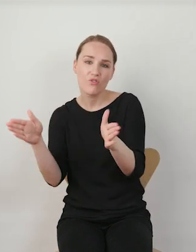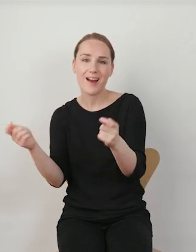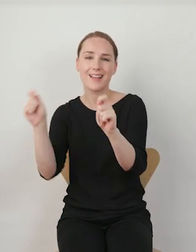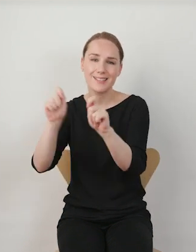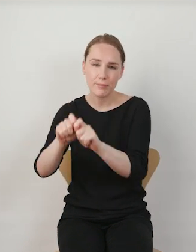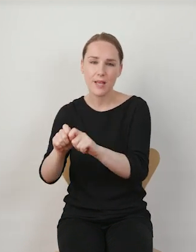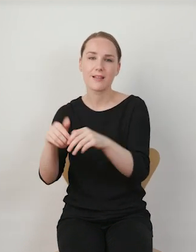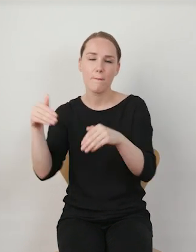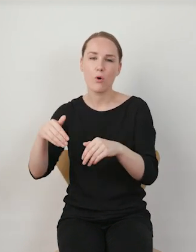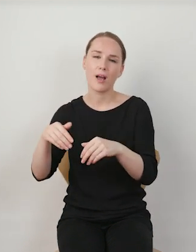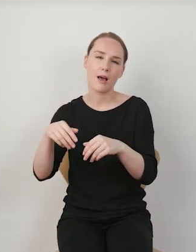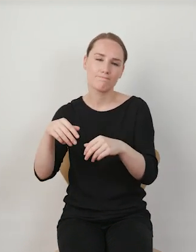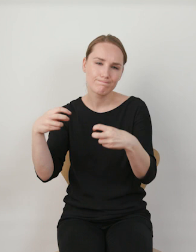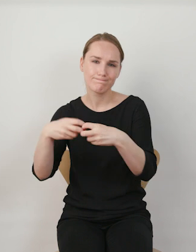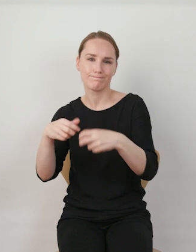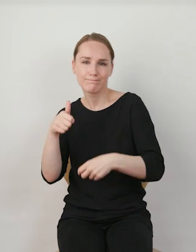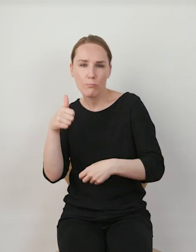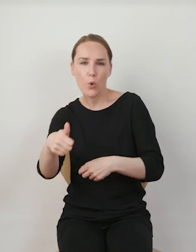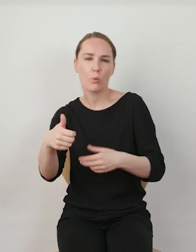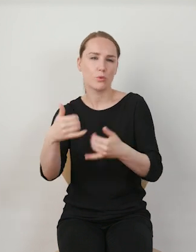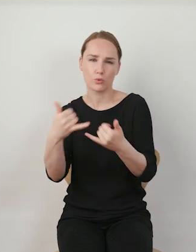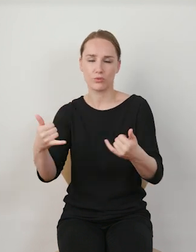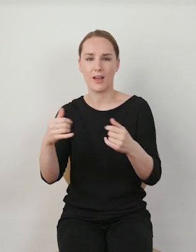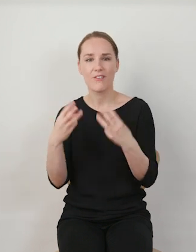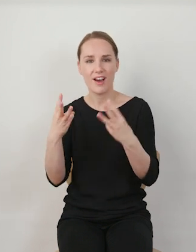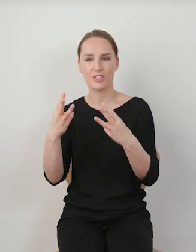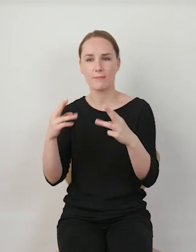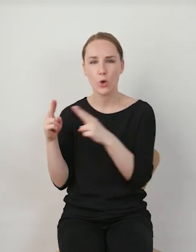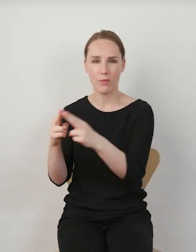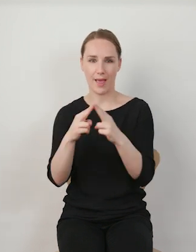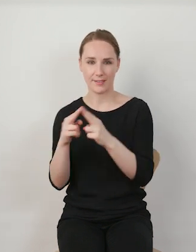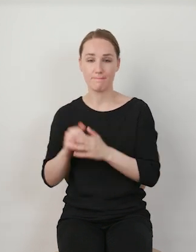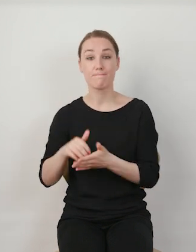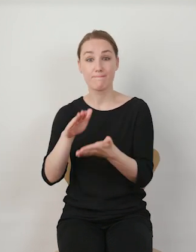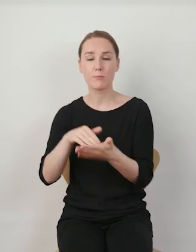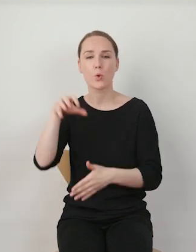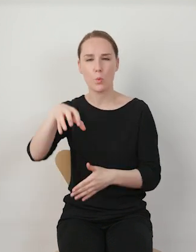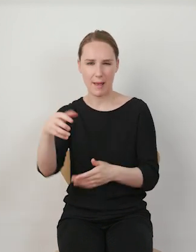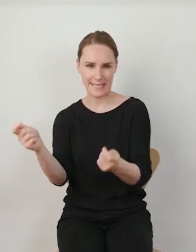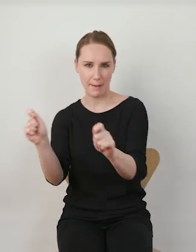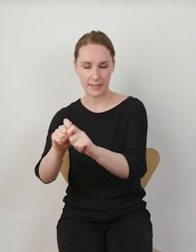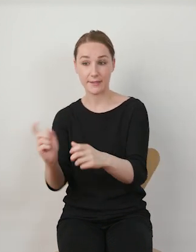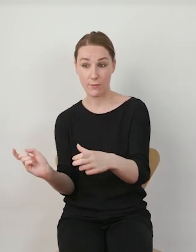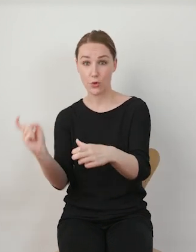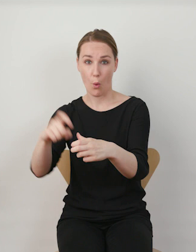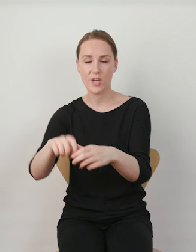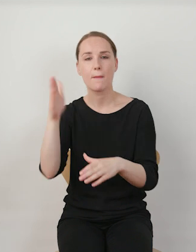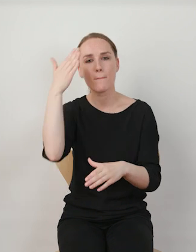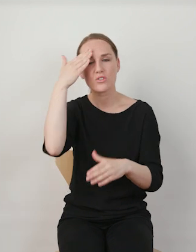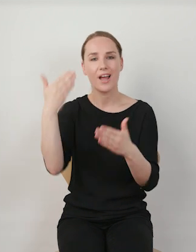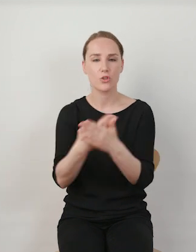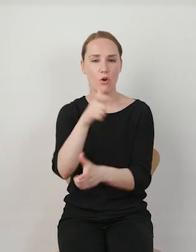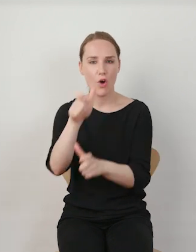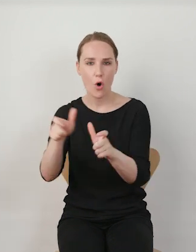polubić jakiś fanpage, wszędzie chodzi o interakcje. Jeśli jesteśmy w grupie zamkniętej, poznajemy innych użytkowników,